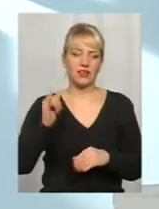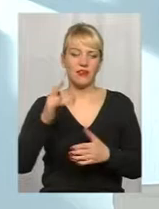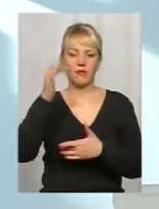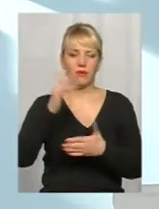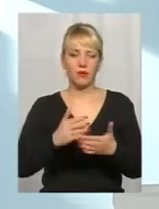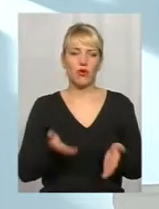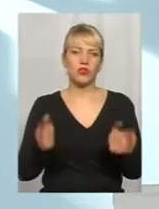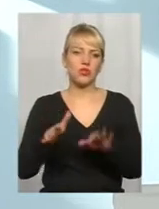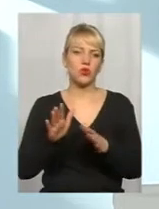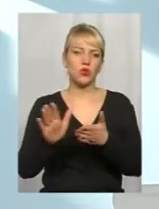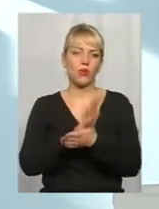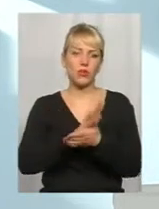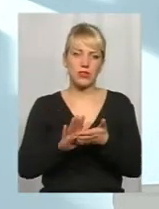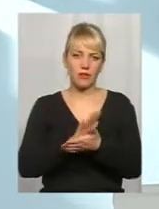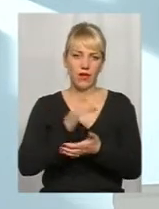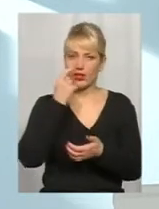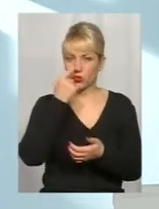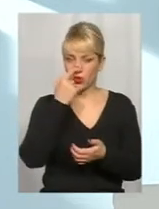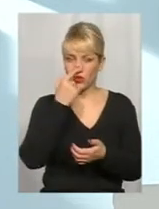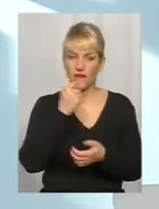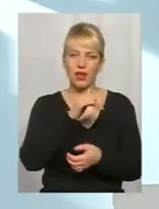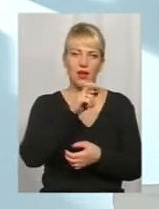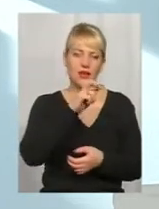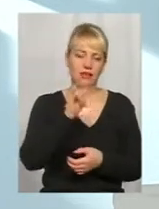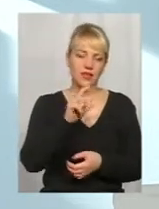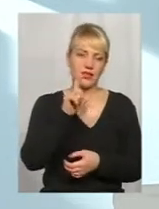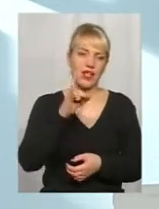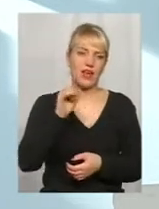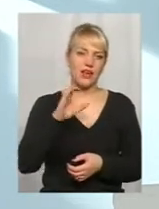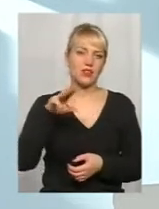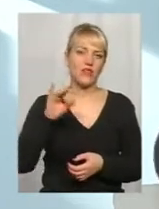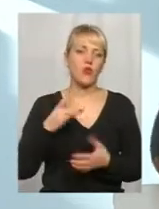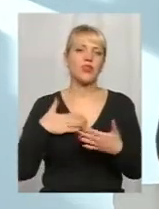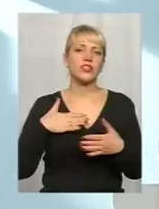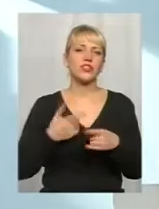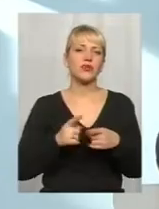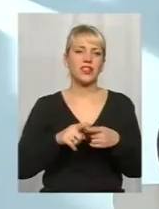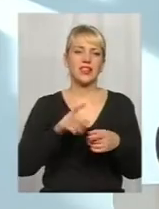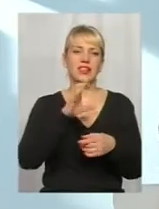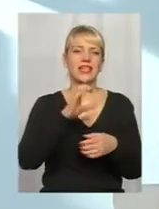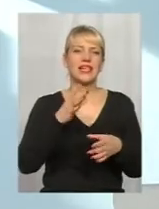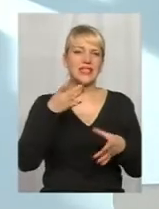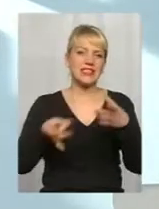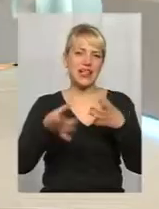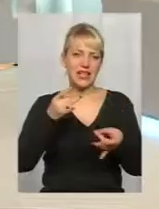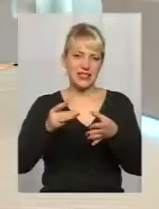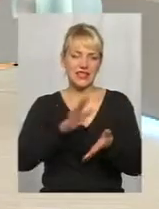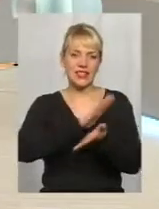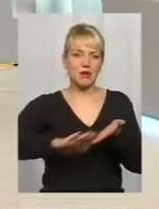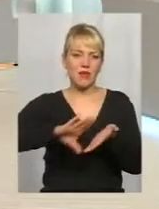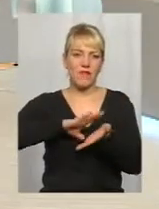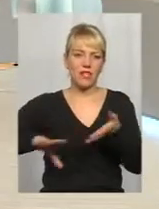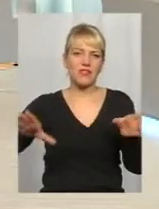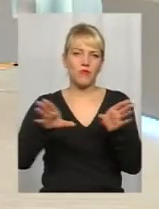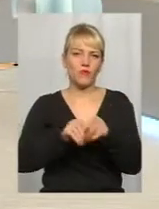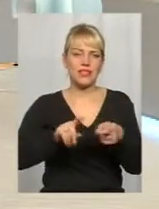промывання носа физраствором, любым физраствором. Зачем це делається? Смывається слизь вместе с вірусами. І